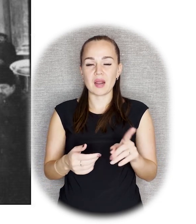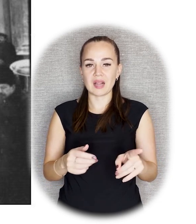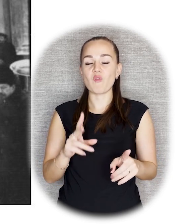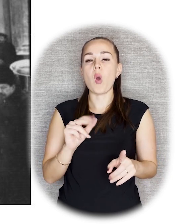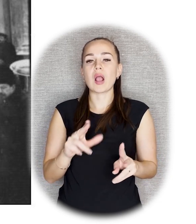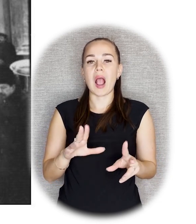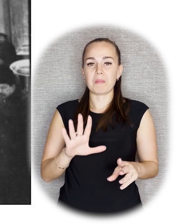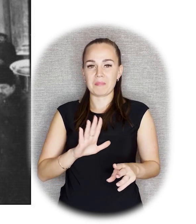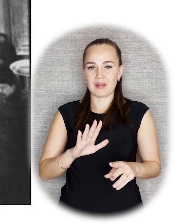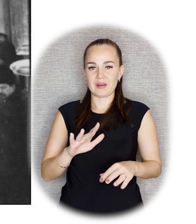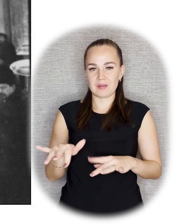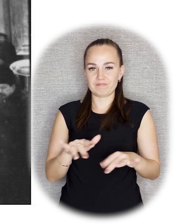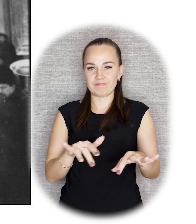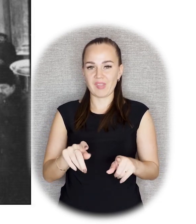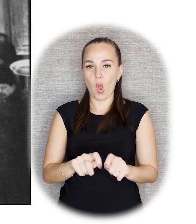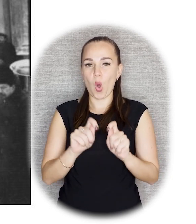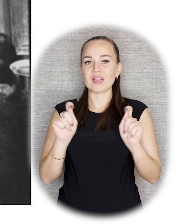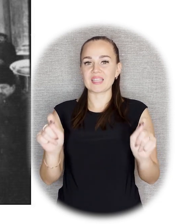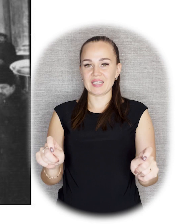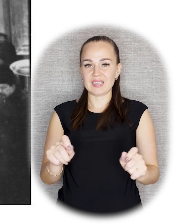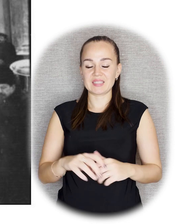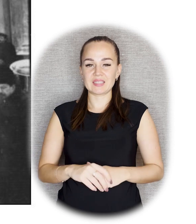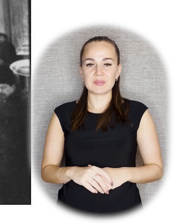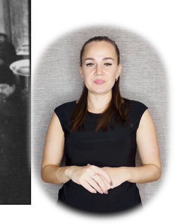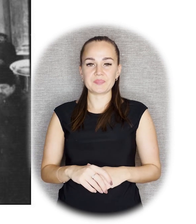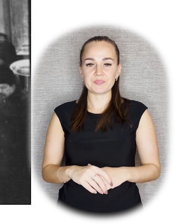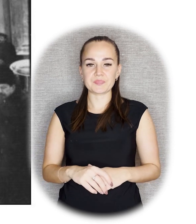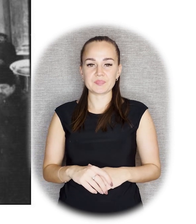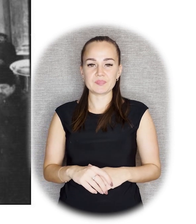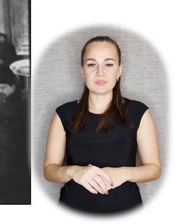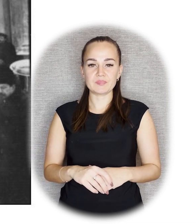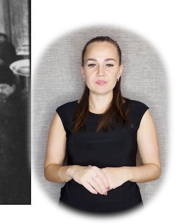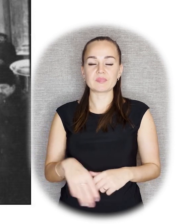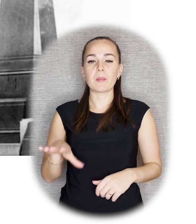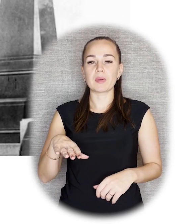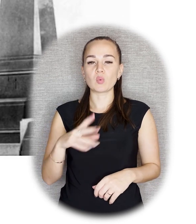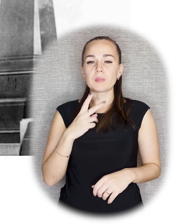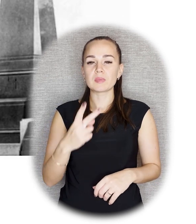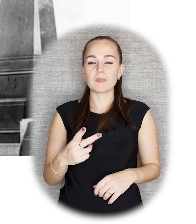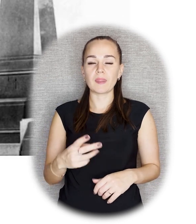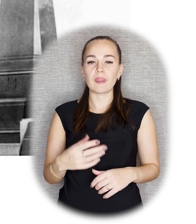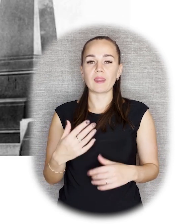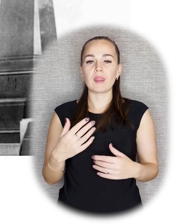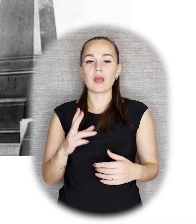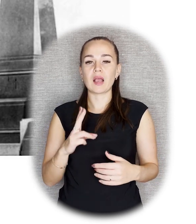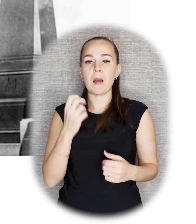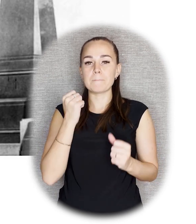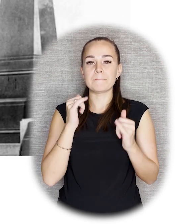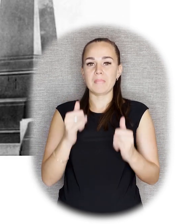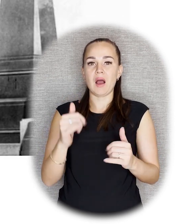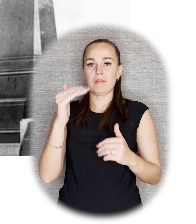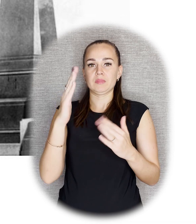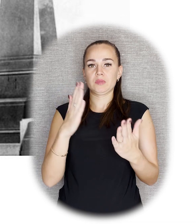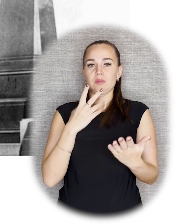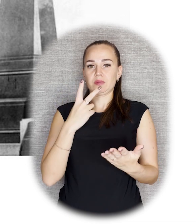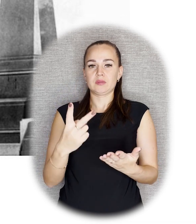открытия. Я показываю фотографии. Дальше предлагаю обратиться уже непосредственно к памятникам, которые были установлены.